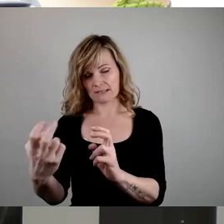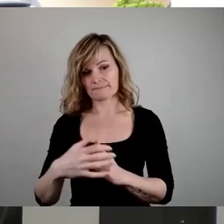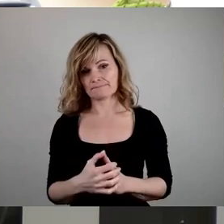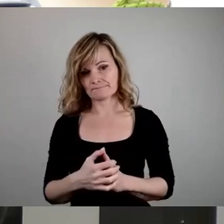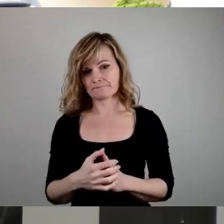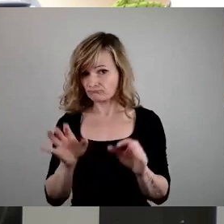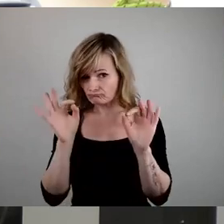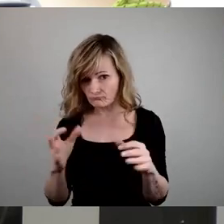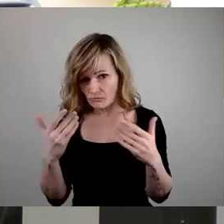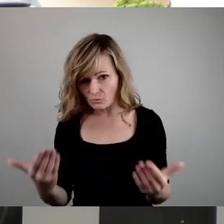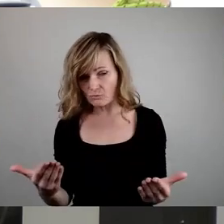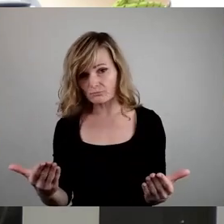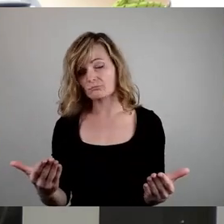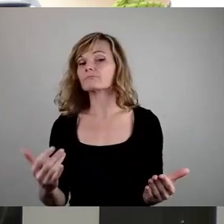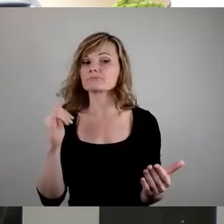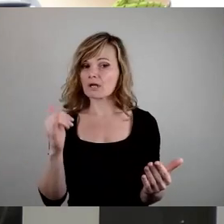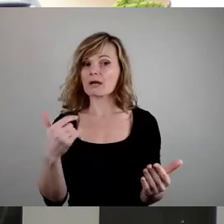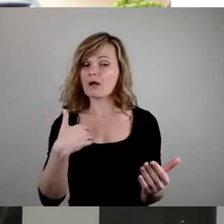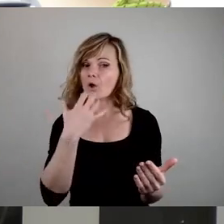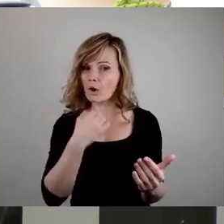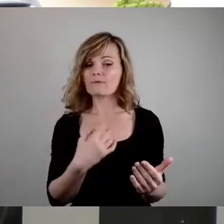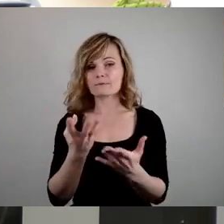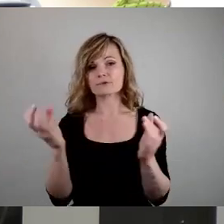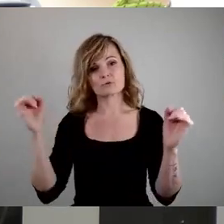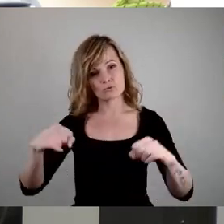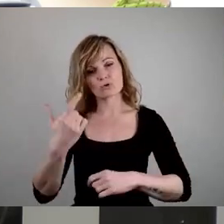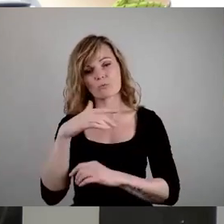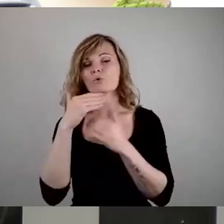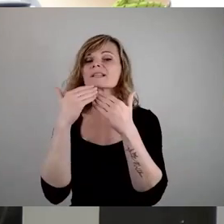Und da hoffe ich um eine breite Zustimmung. Ich danke Ihnen.